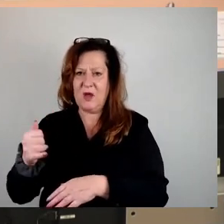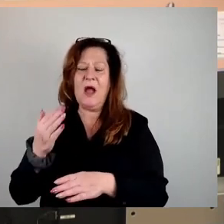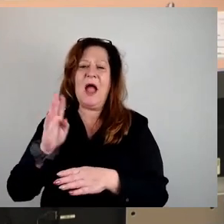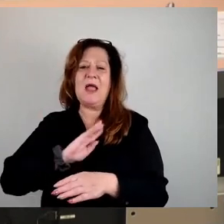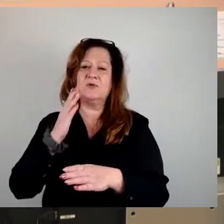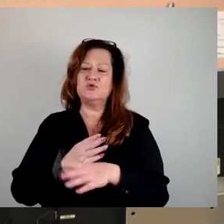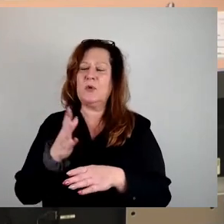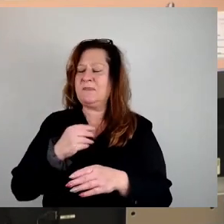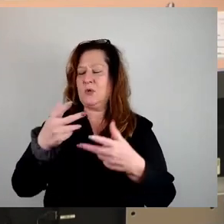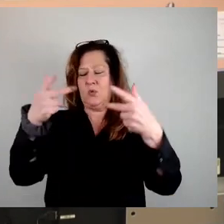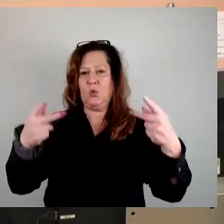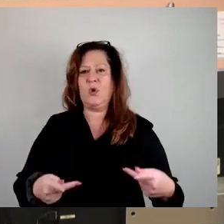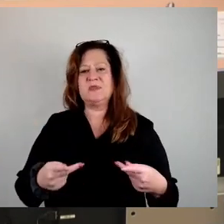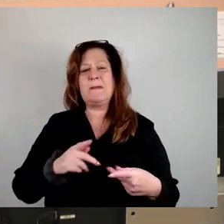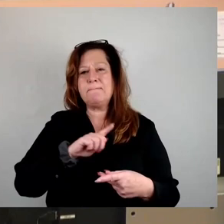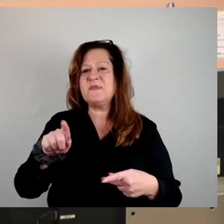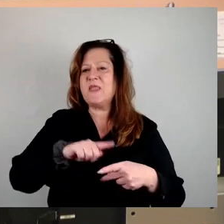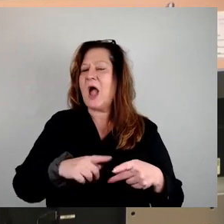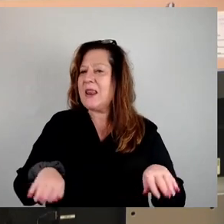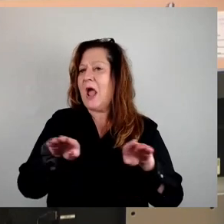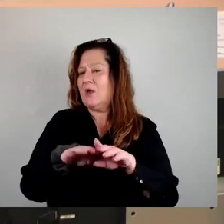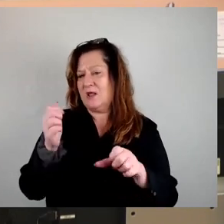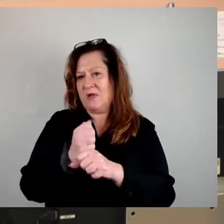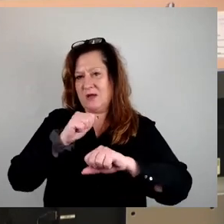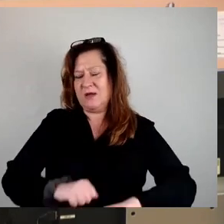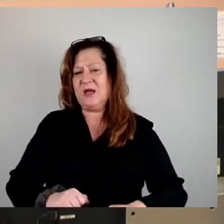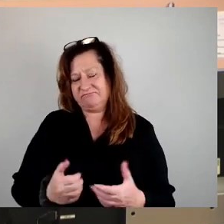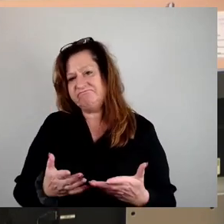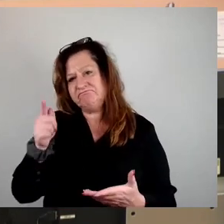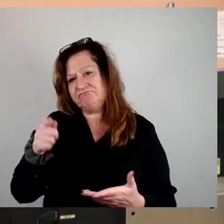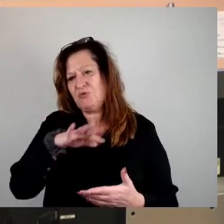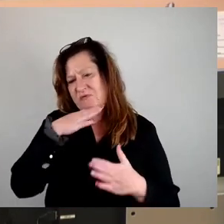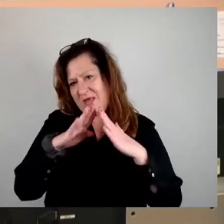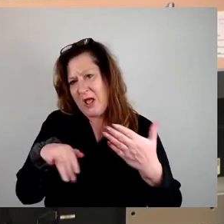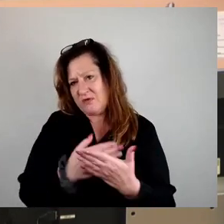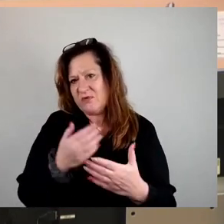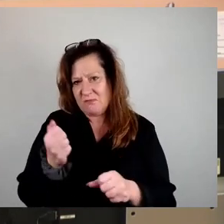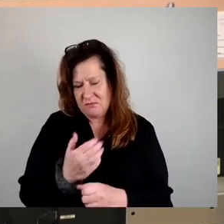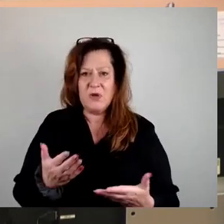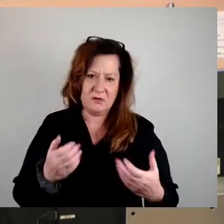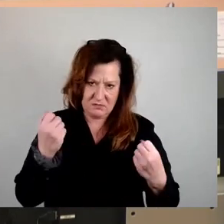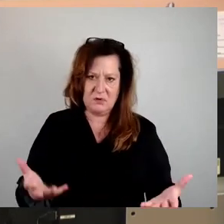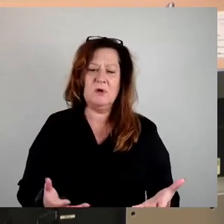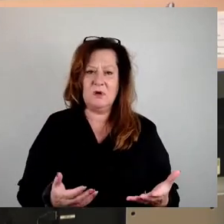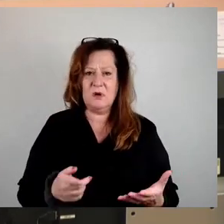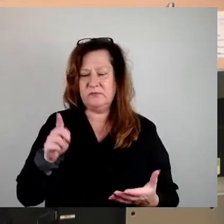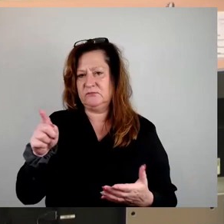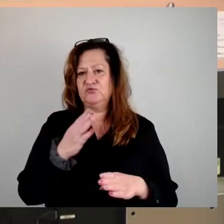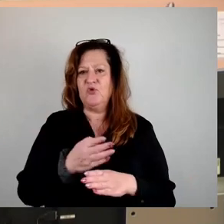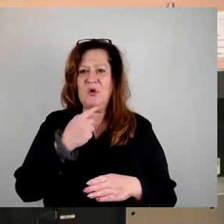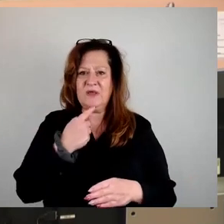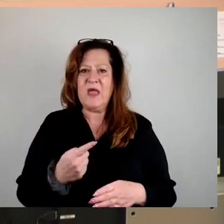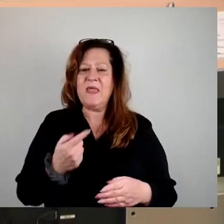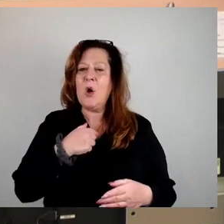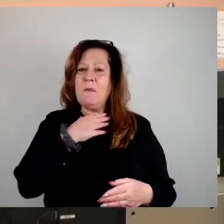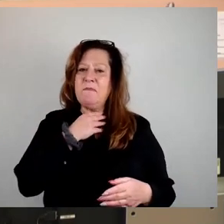kompensieren. Dafür haben wir wirklich noch viele Hausaufgaben und es wurde ja, Herr Krüger hat sich schon darauf angespielt, eine Bedarfsermittlung gemacht,